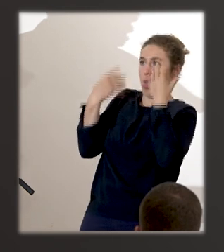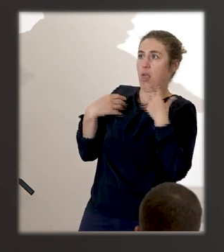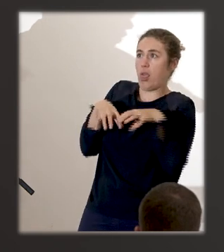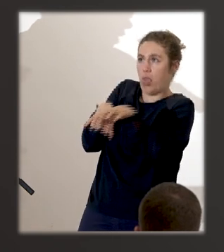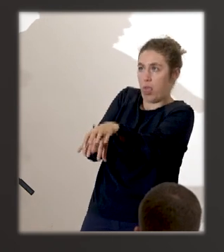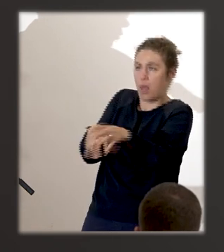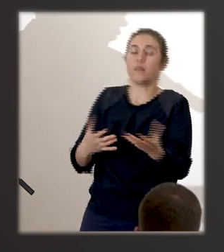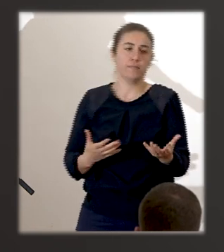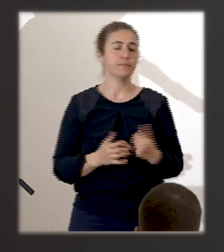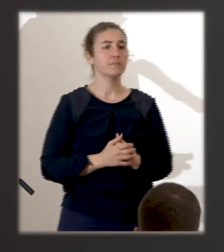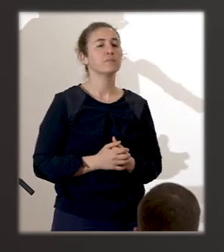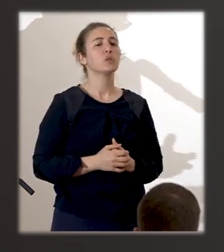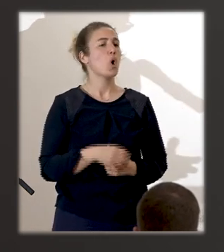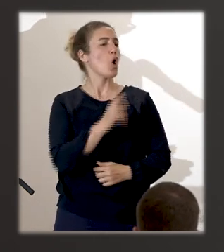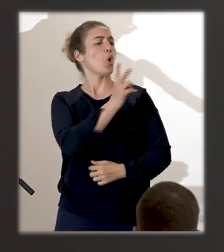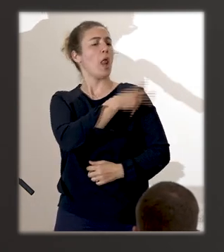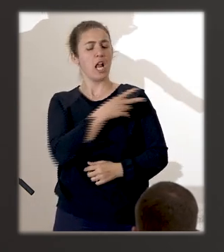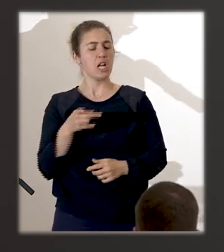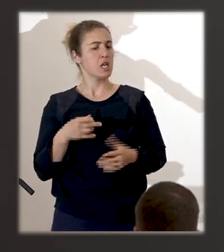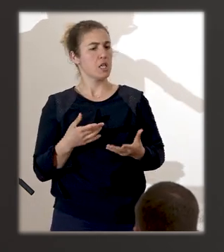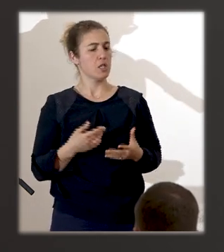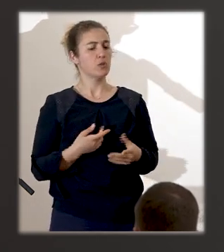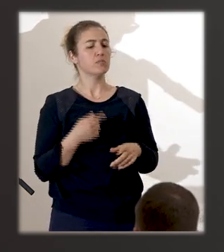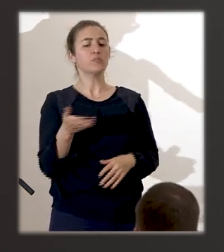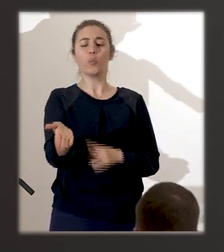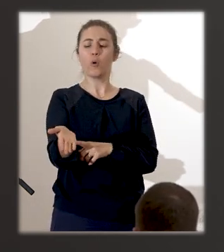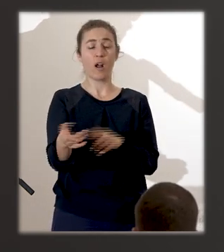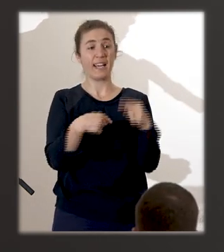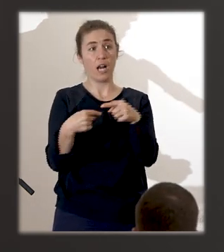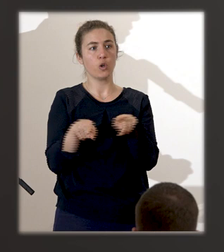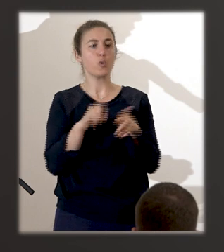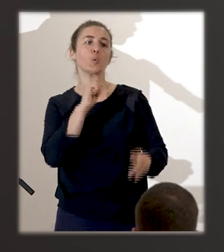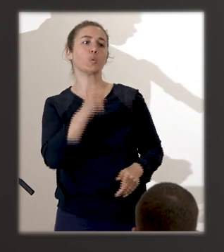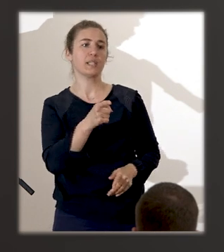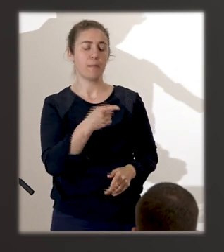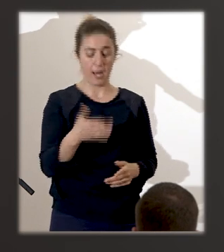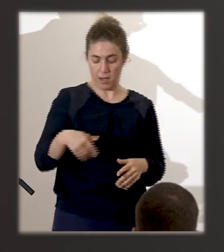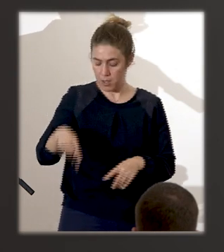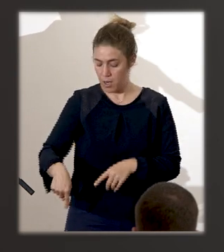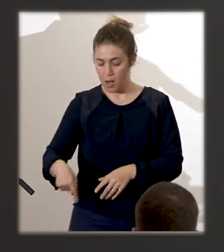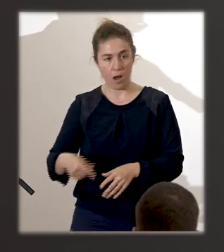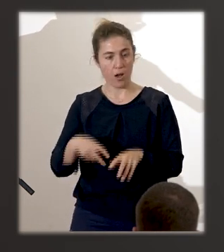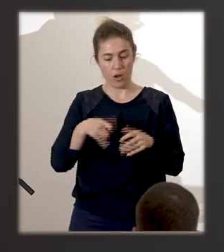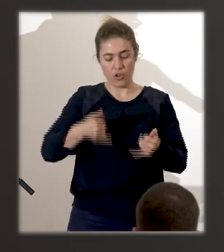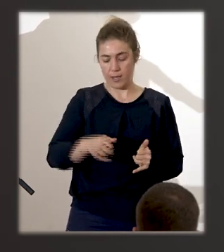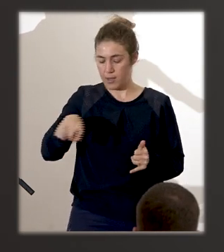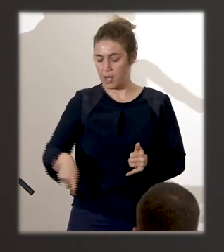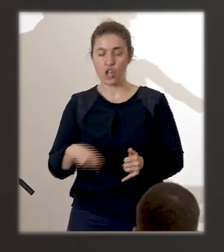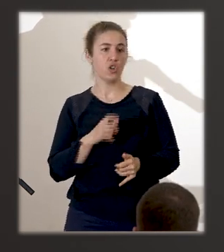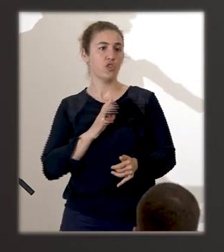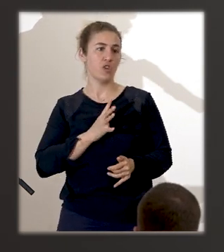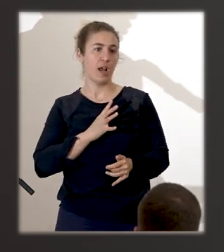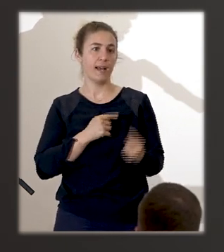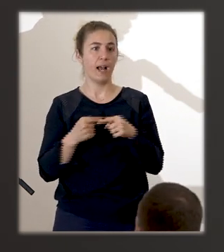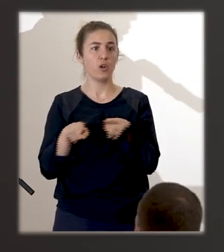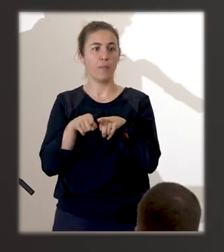Le colonel tend la main comme pour donner une consigne, alors qu'au pied de sa chaise se trouve un chien, symbole de la fidélité à